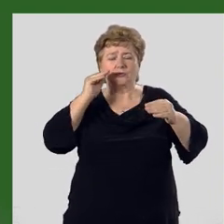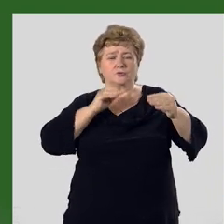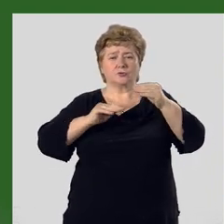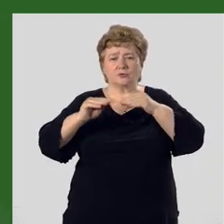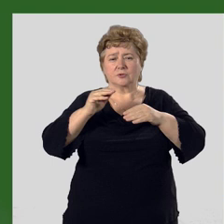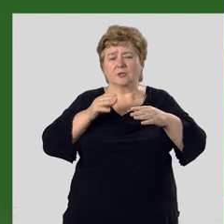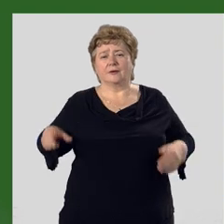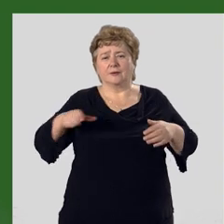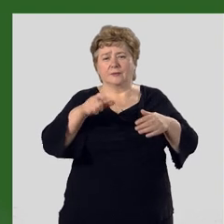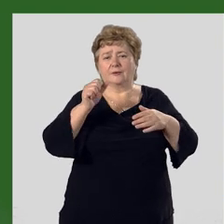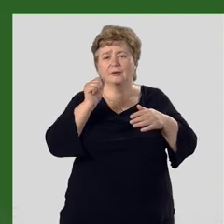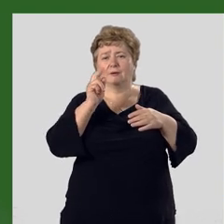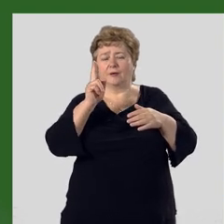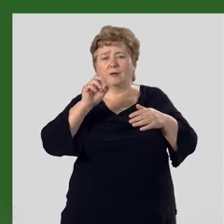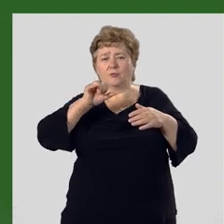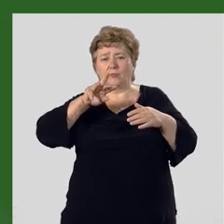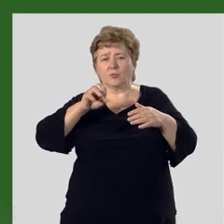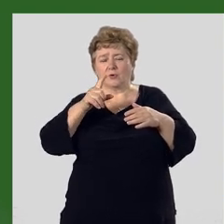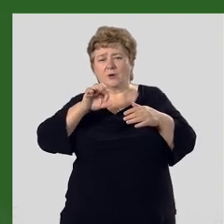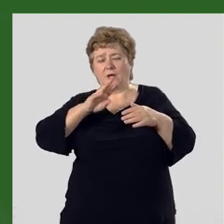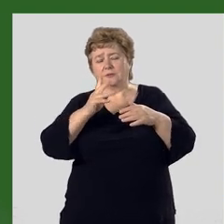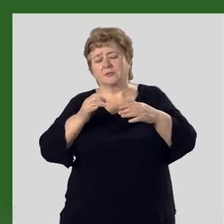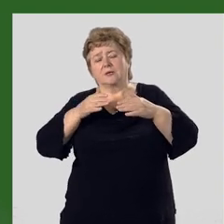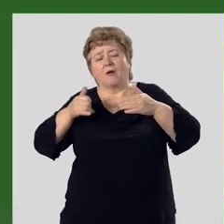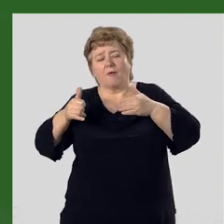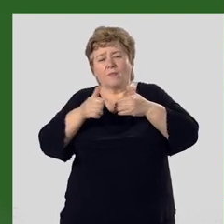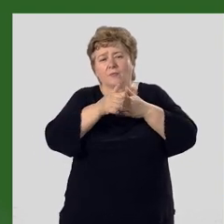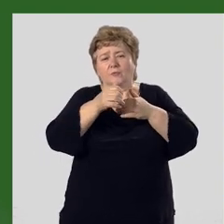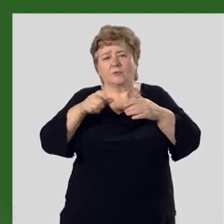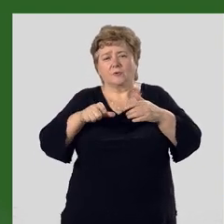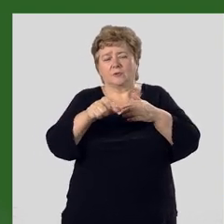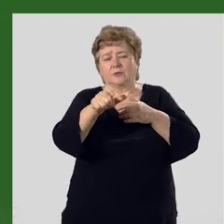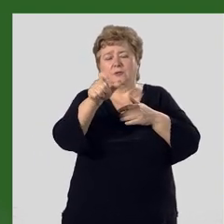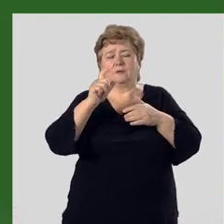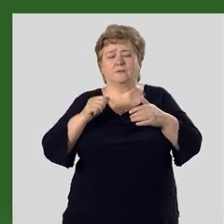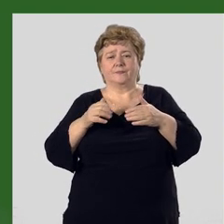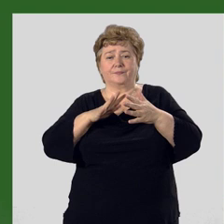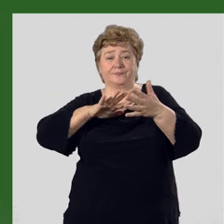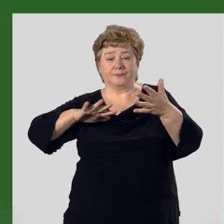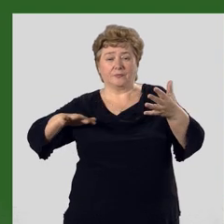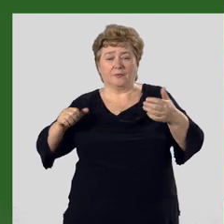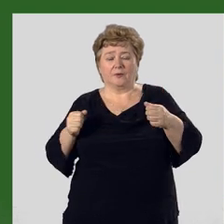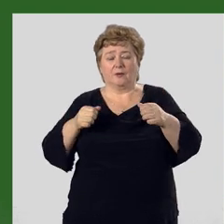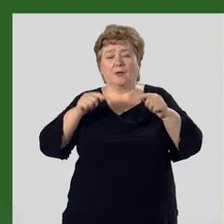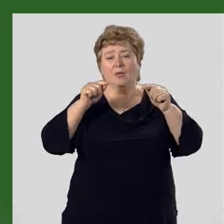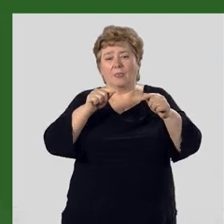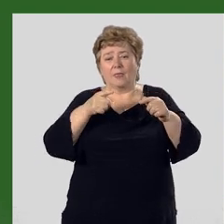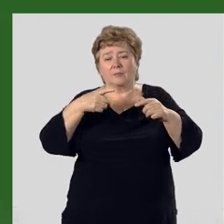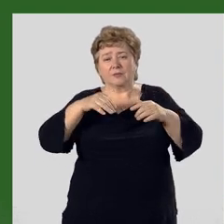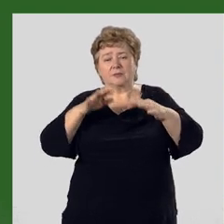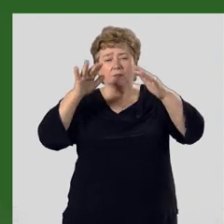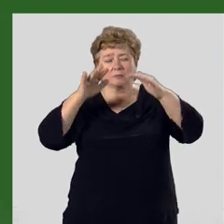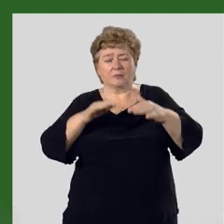результате речной аккумуляции, тянутся вдоль русла реки. Там, где